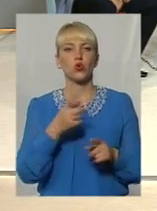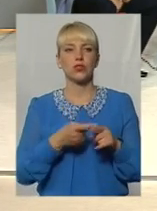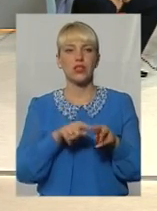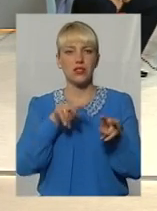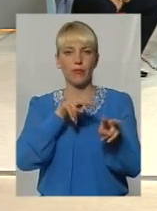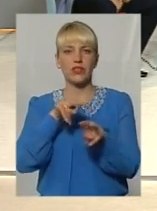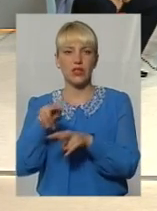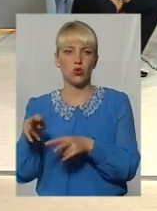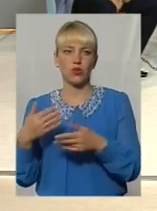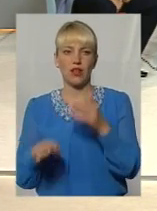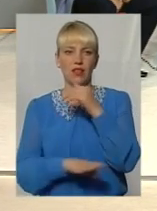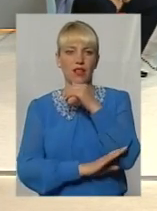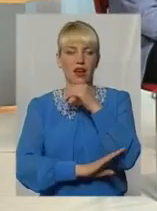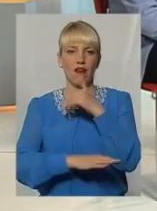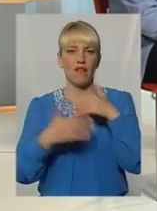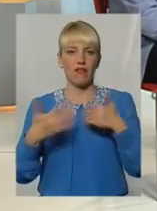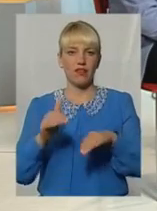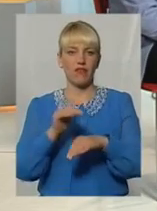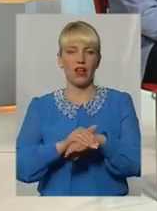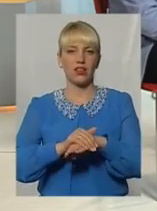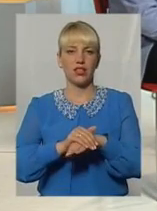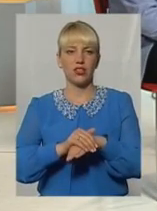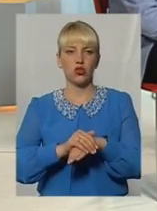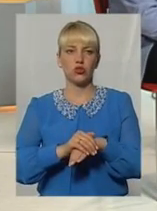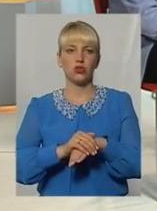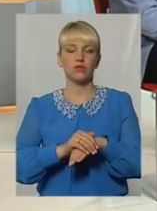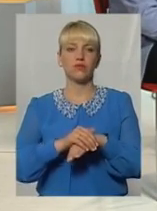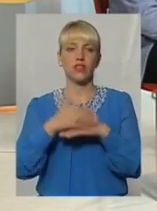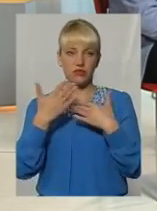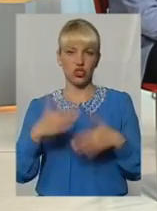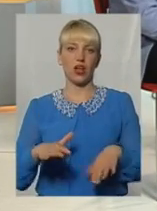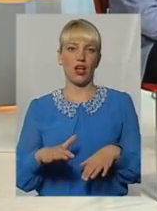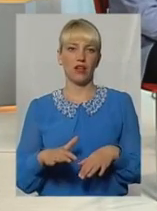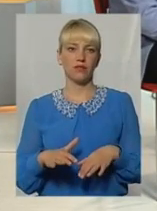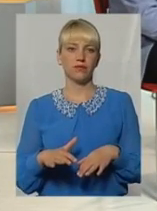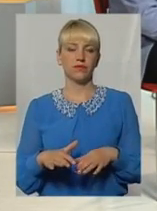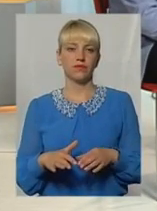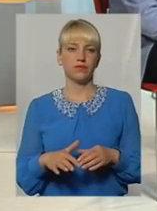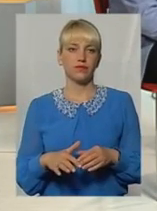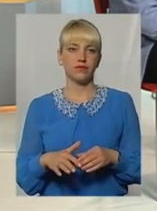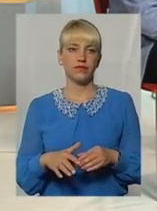дивиться? Дерева вже фактично, вони, можна сказати, вже в дуже